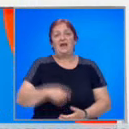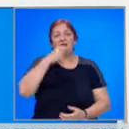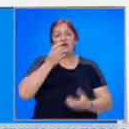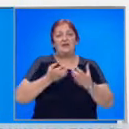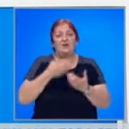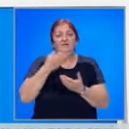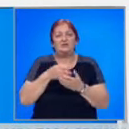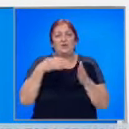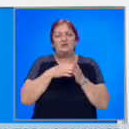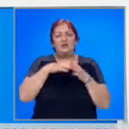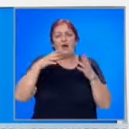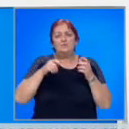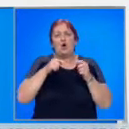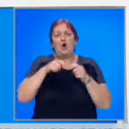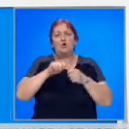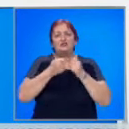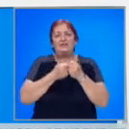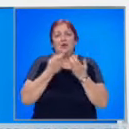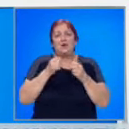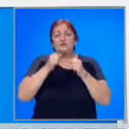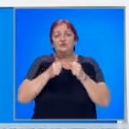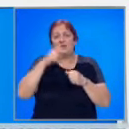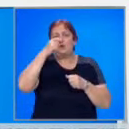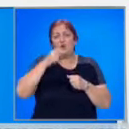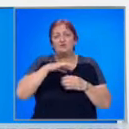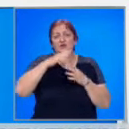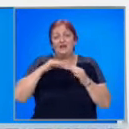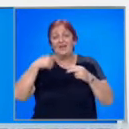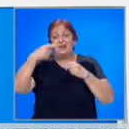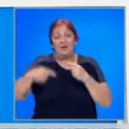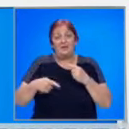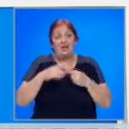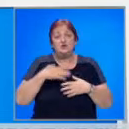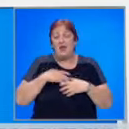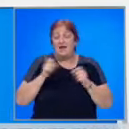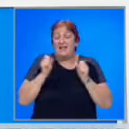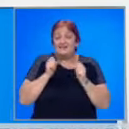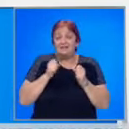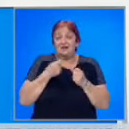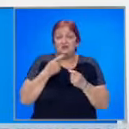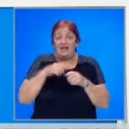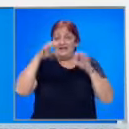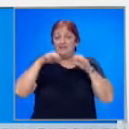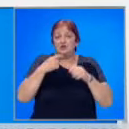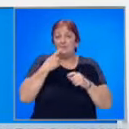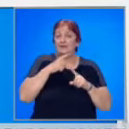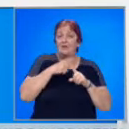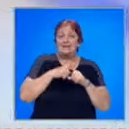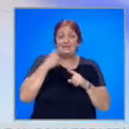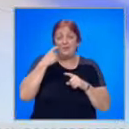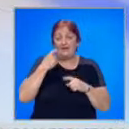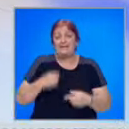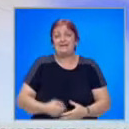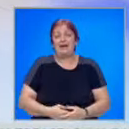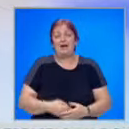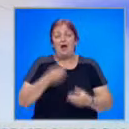Жегите и пожарите вече причиниха много щети. Кога се очаква горещата вълна да премине? Да, ще има ли захлаждане или пак дъжд? Питаме сега Кристина